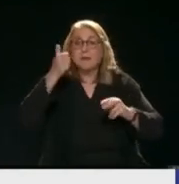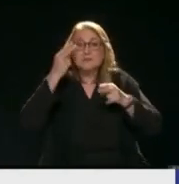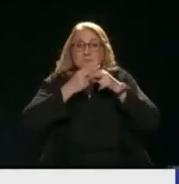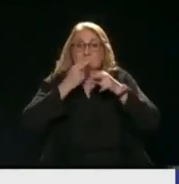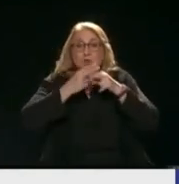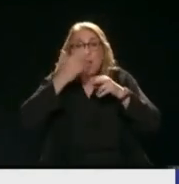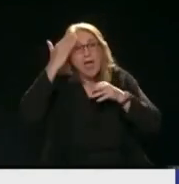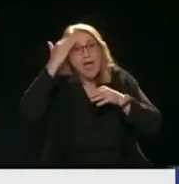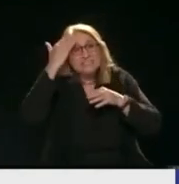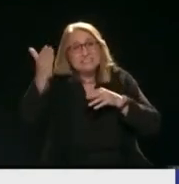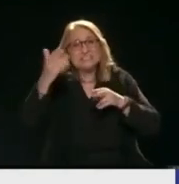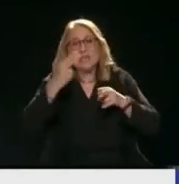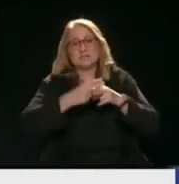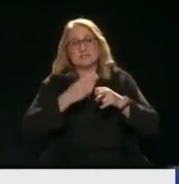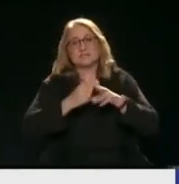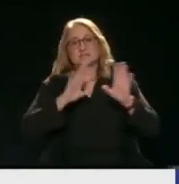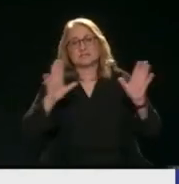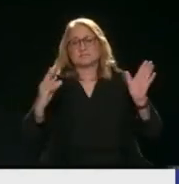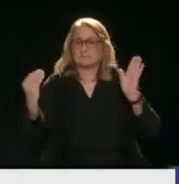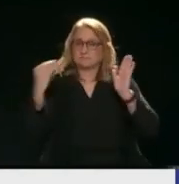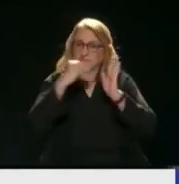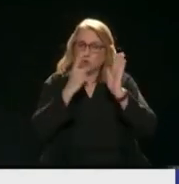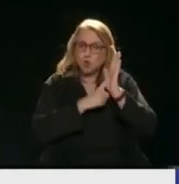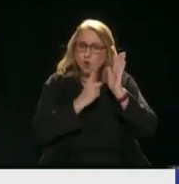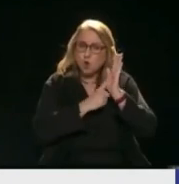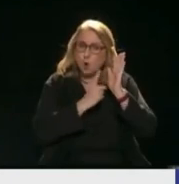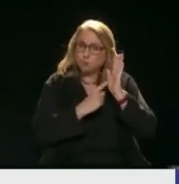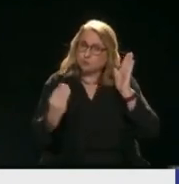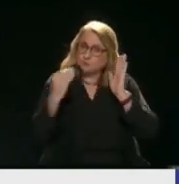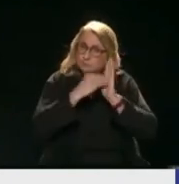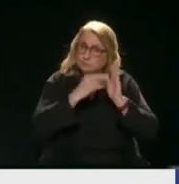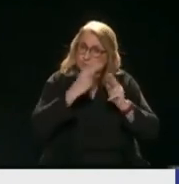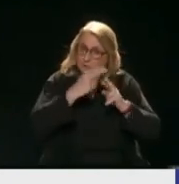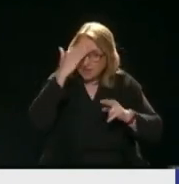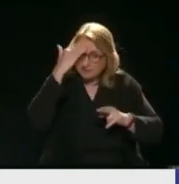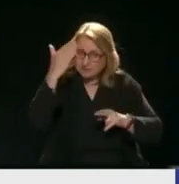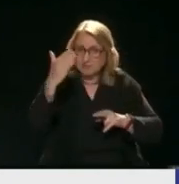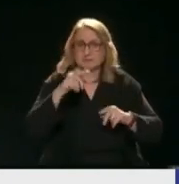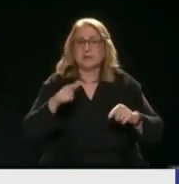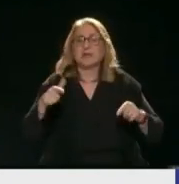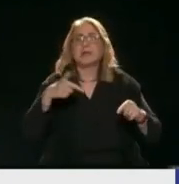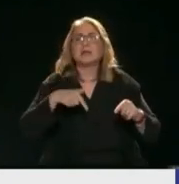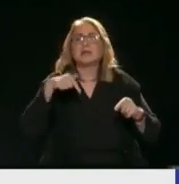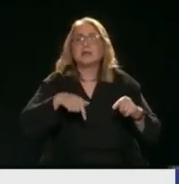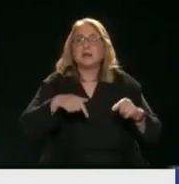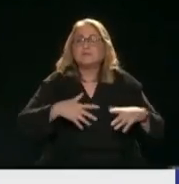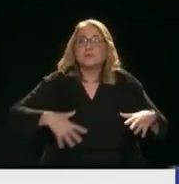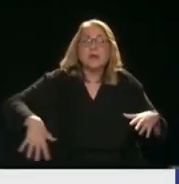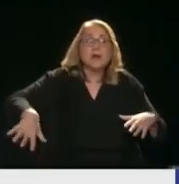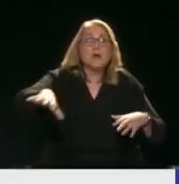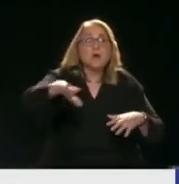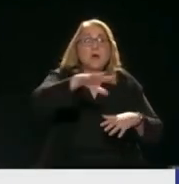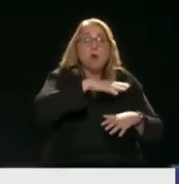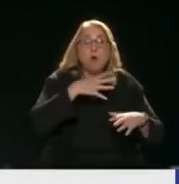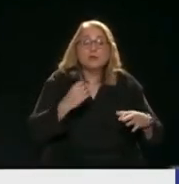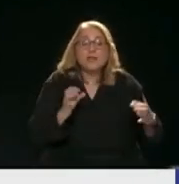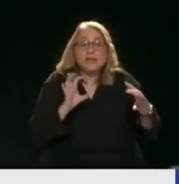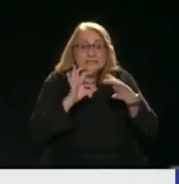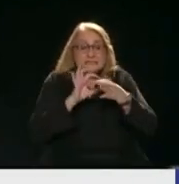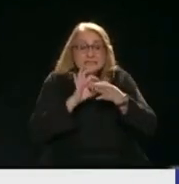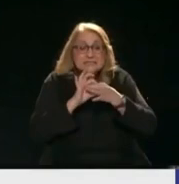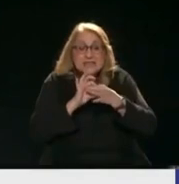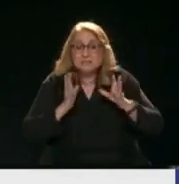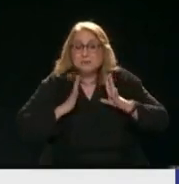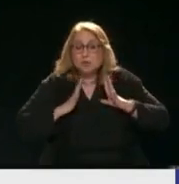όλα θα νομοθετούνται Σύμφωνα με το αξιακό Σύστημα Που είμαστε ήδη Χτισμένοι στην ύπαρξή μας Ότι είναι πέρα της